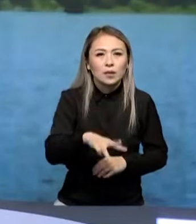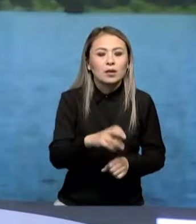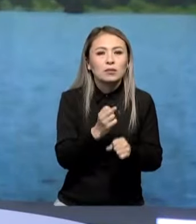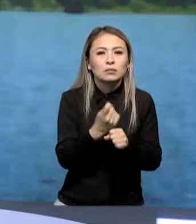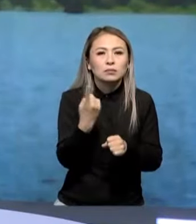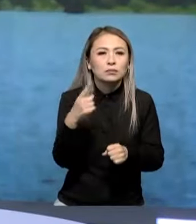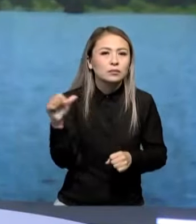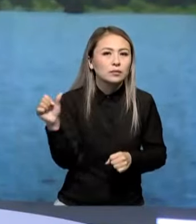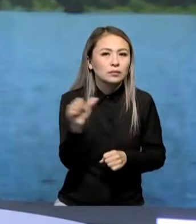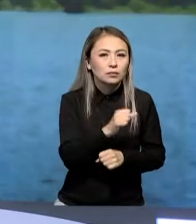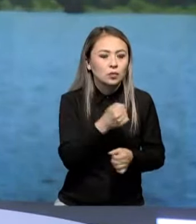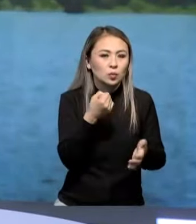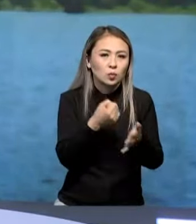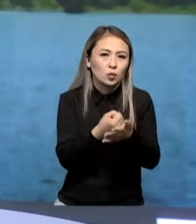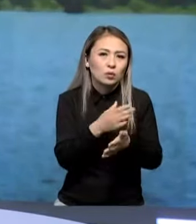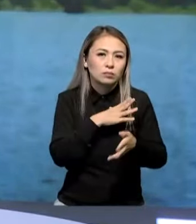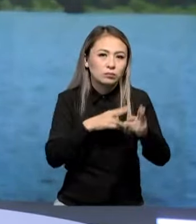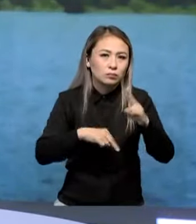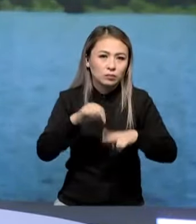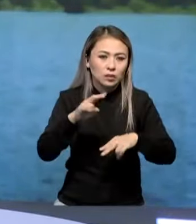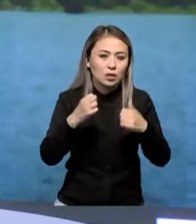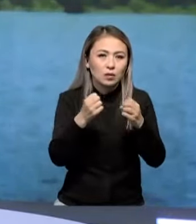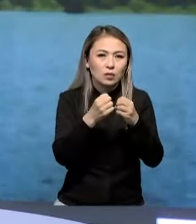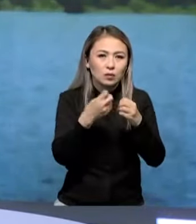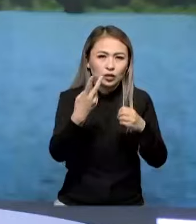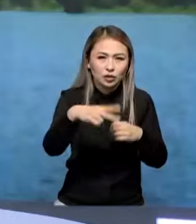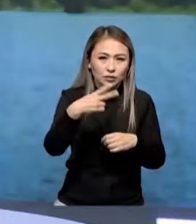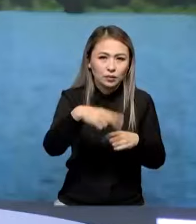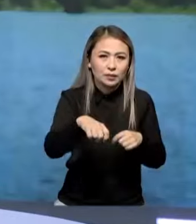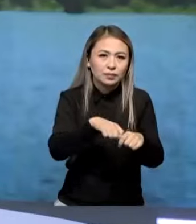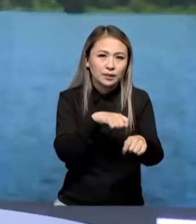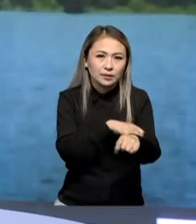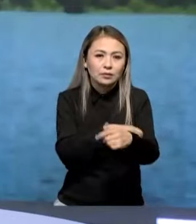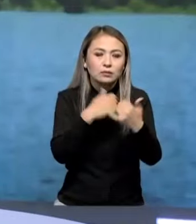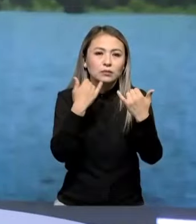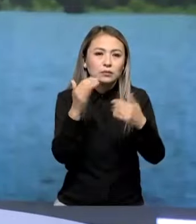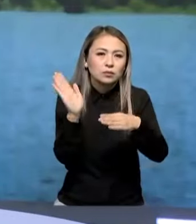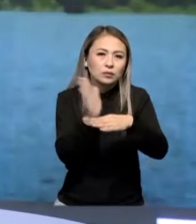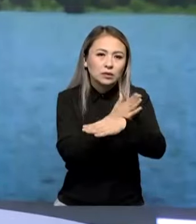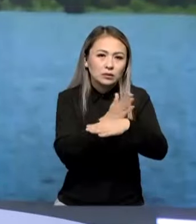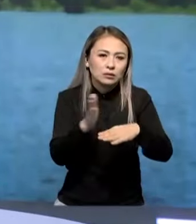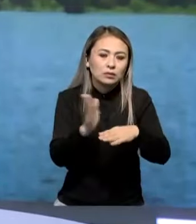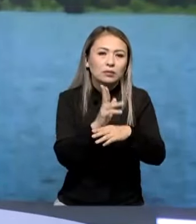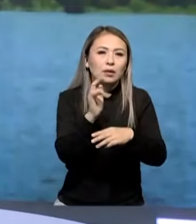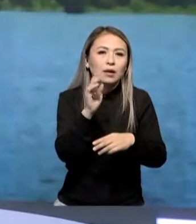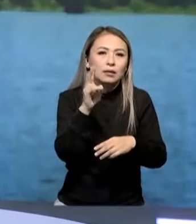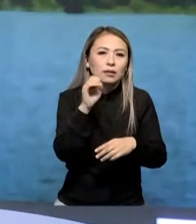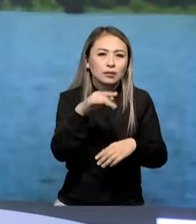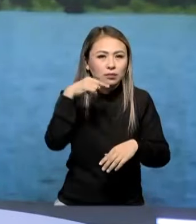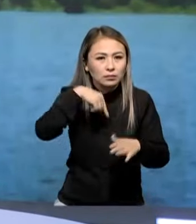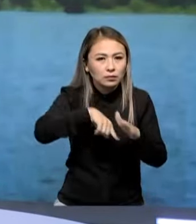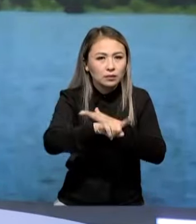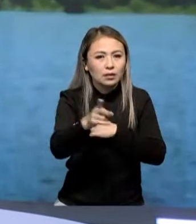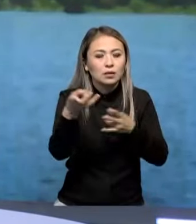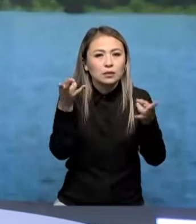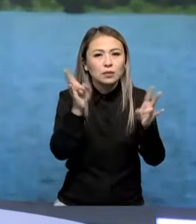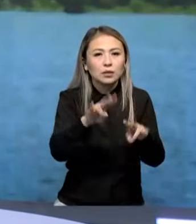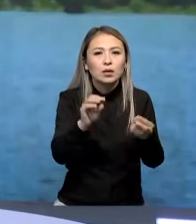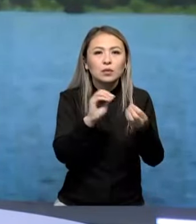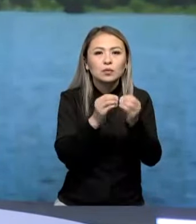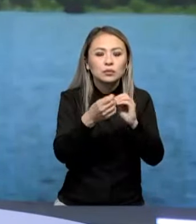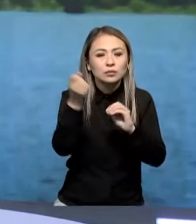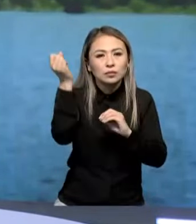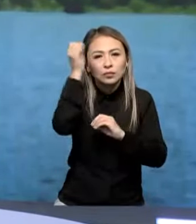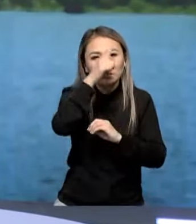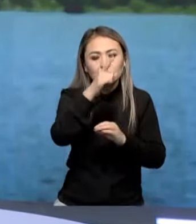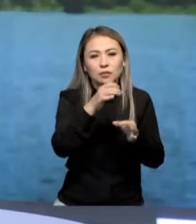жарым метр тереңдікке дейін қазылған. Ал ені жерма метрге жетек. Жайықтан бөлім шығатын каналдардың да төбі тереңдетілді. Аймақтағы